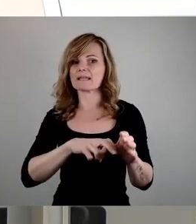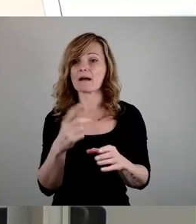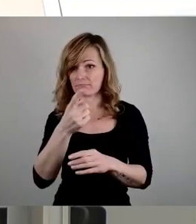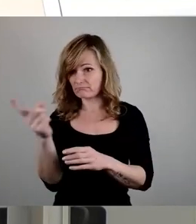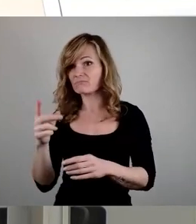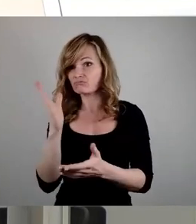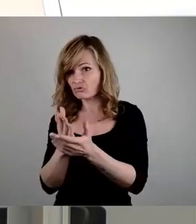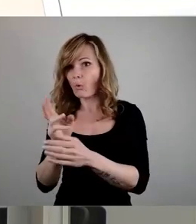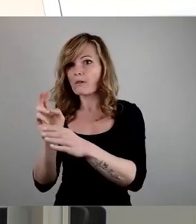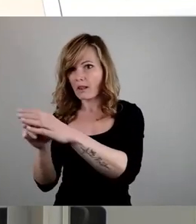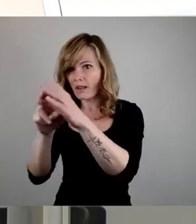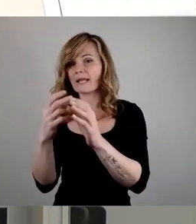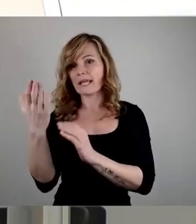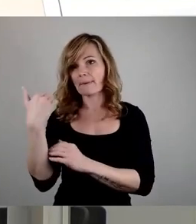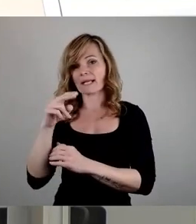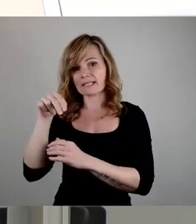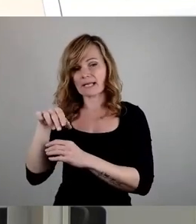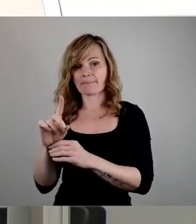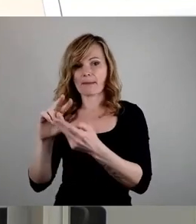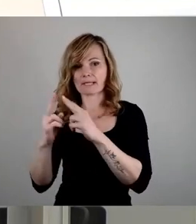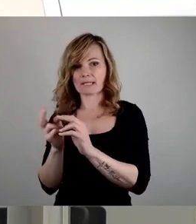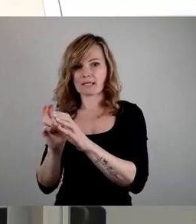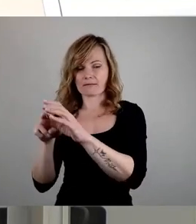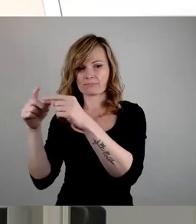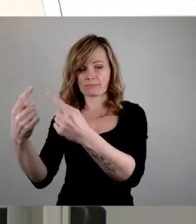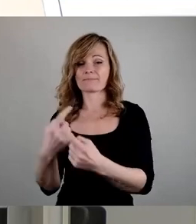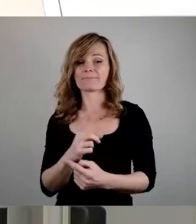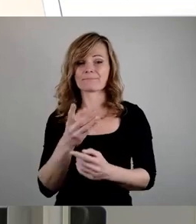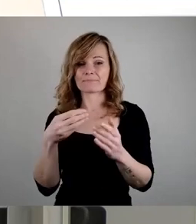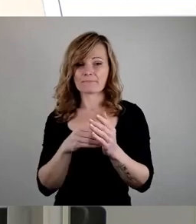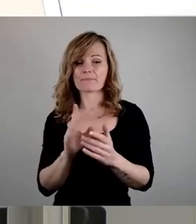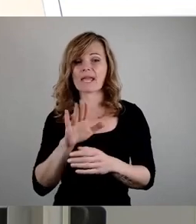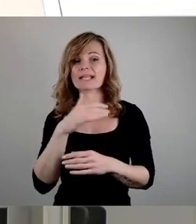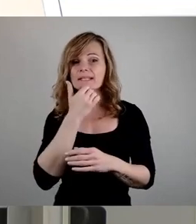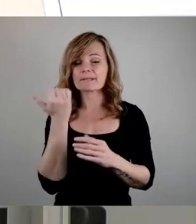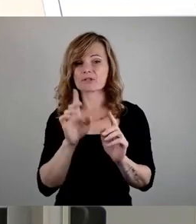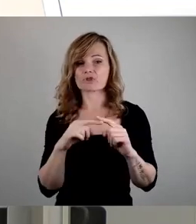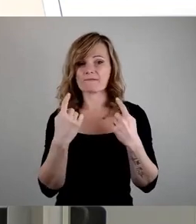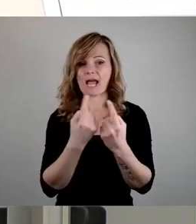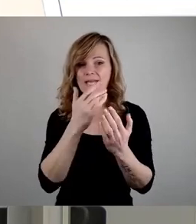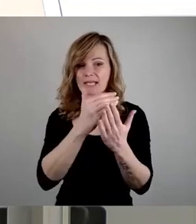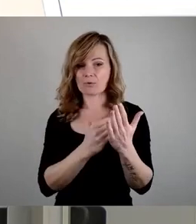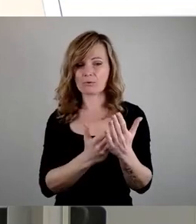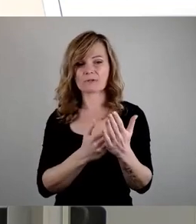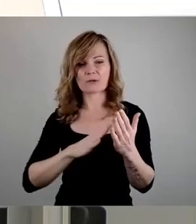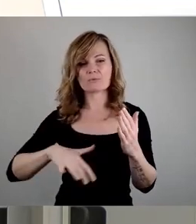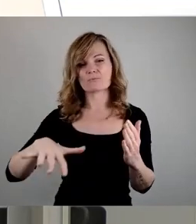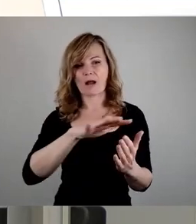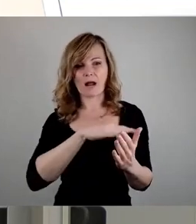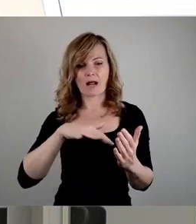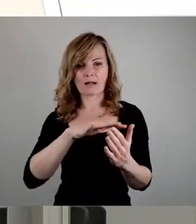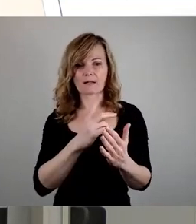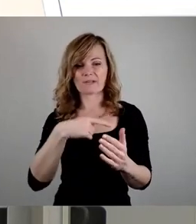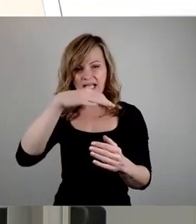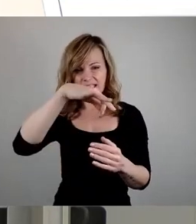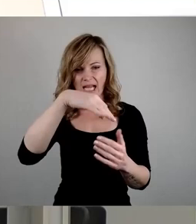Außerdem haben wir eine Unvereinbarkeitsliste mit allen extremistischen Vereinigungen jeglicher politischer Couleur, ebenso als einzige.